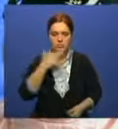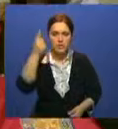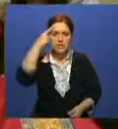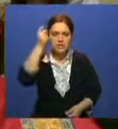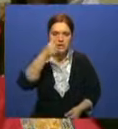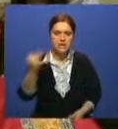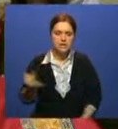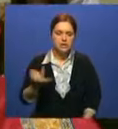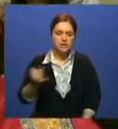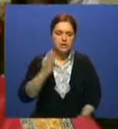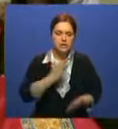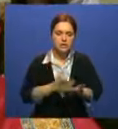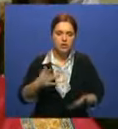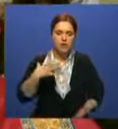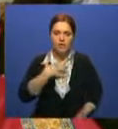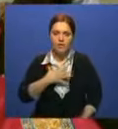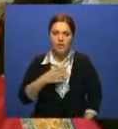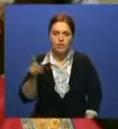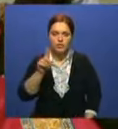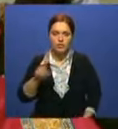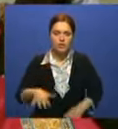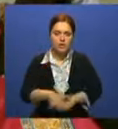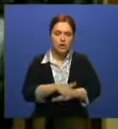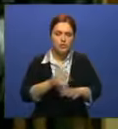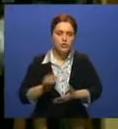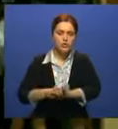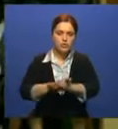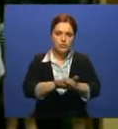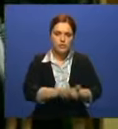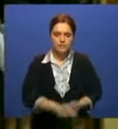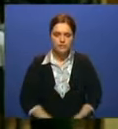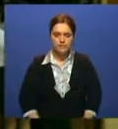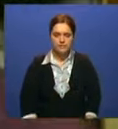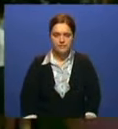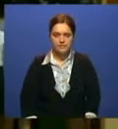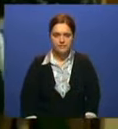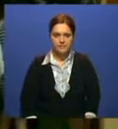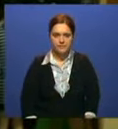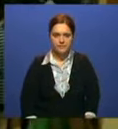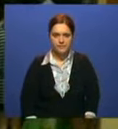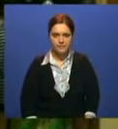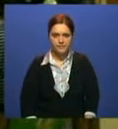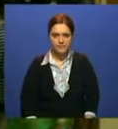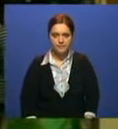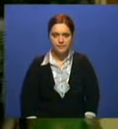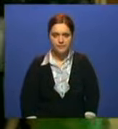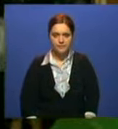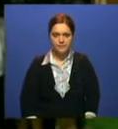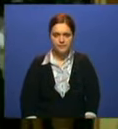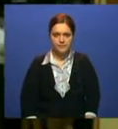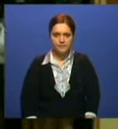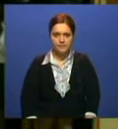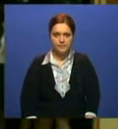других нациях. Это очень важно, чтобы народ стал сплоченнее». Турист-кореведческая деятельность, наверное, тоже одним из таких